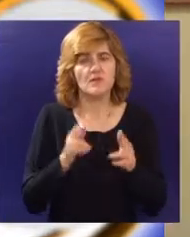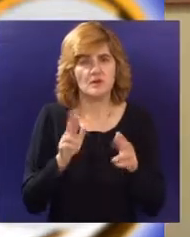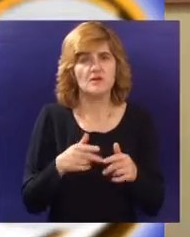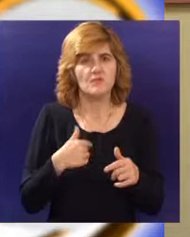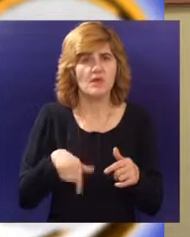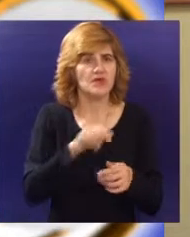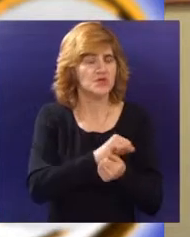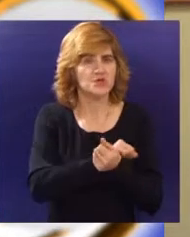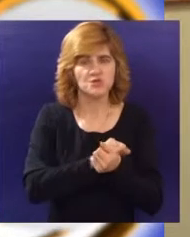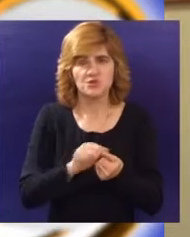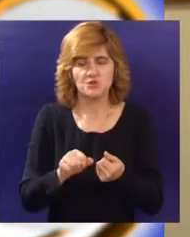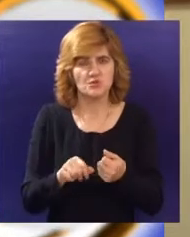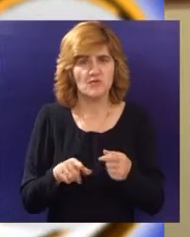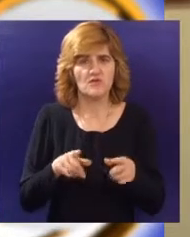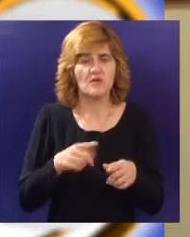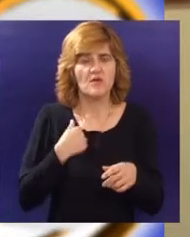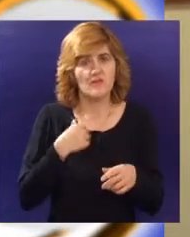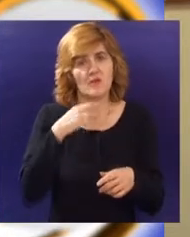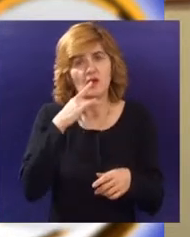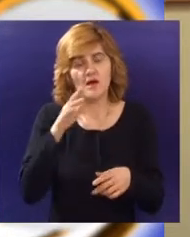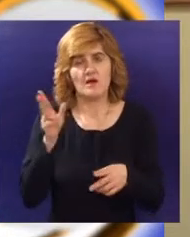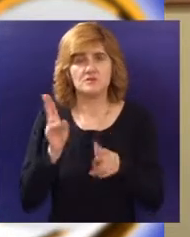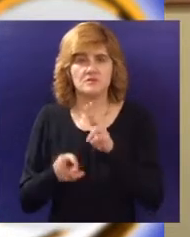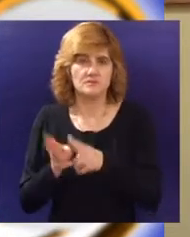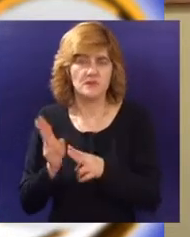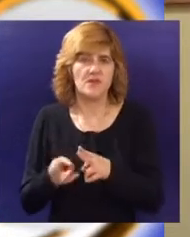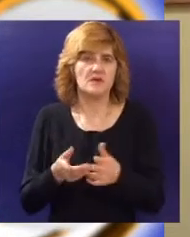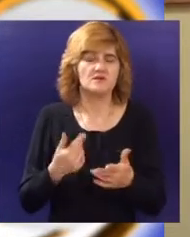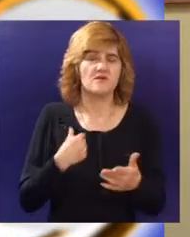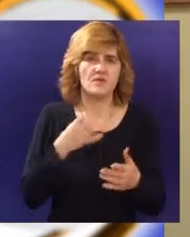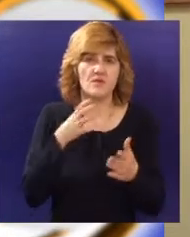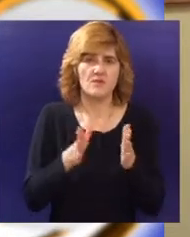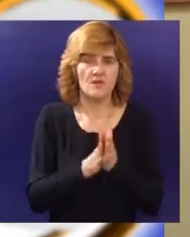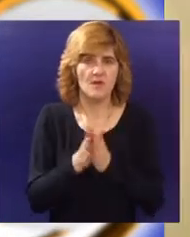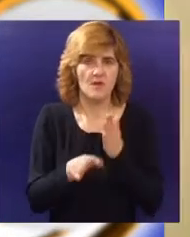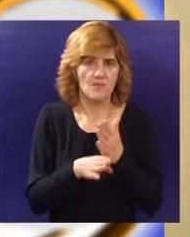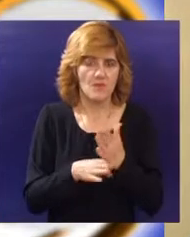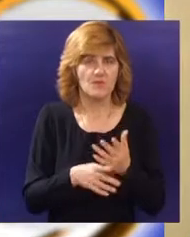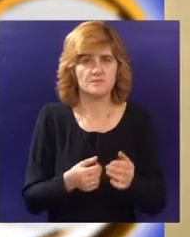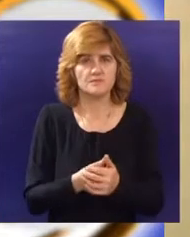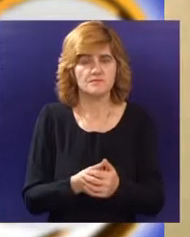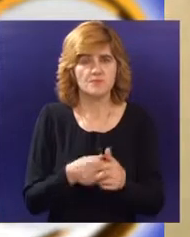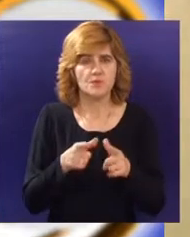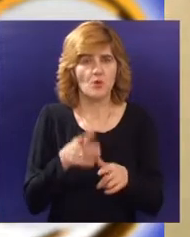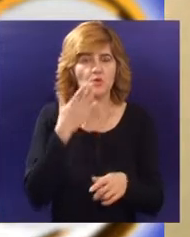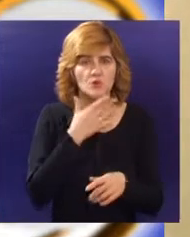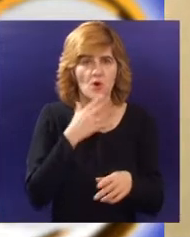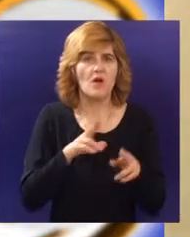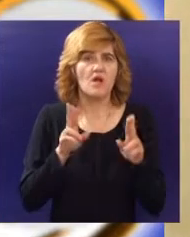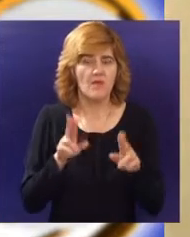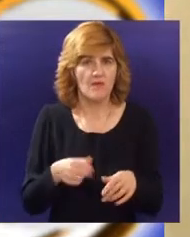Svuda. I kažemo razredno nekom nastavniku i on to reši. U školi ga ima